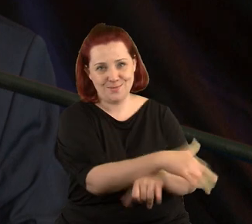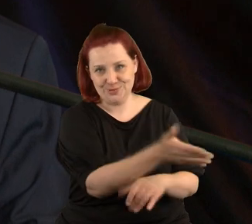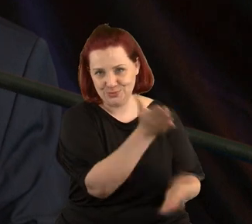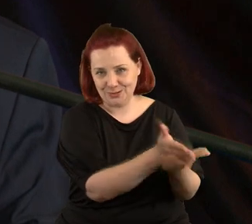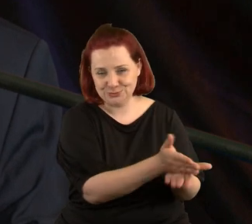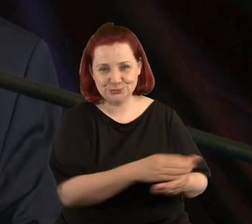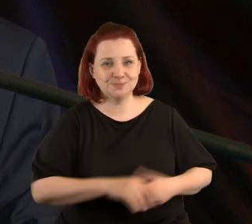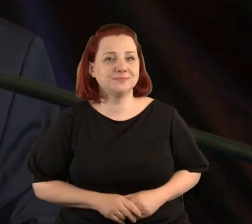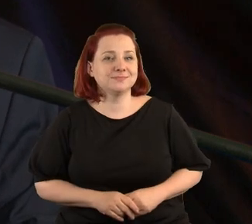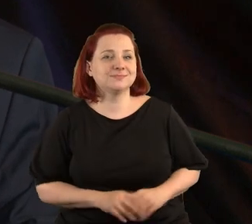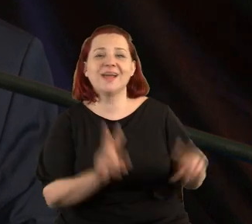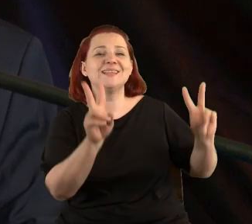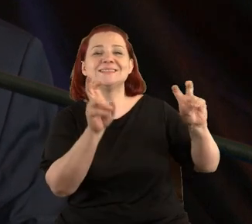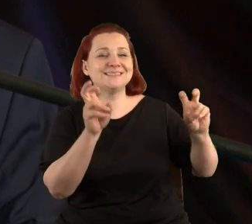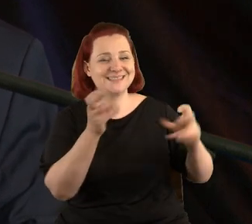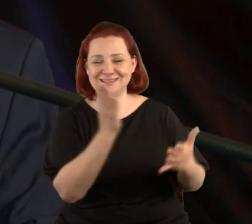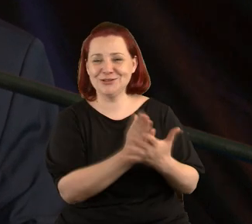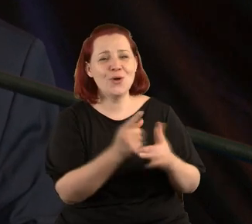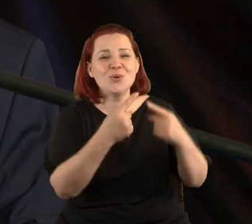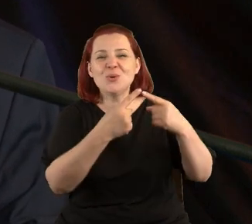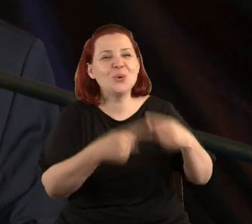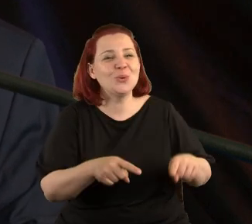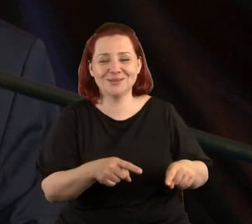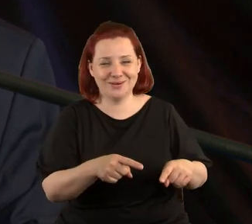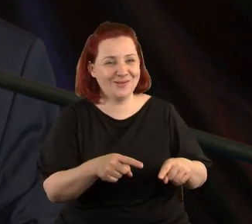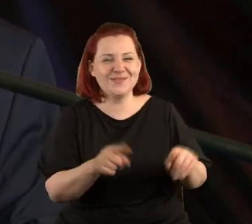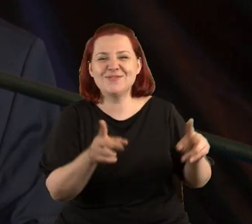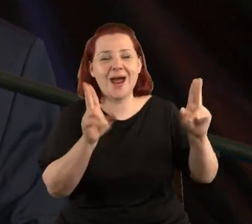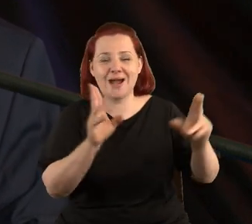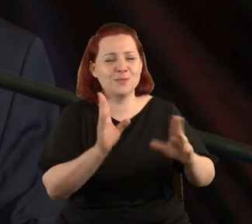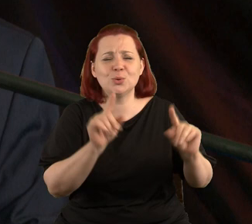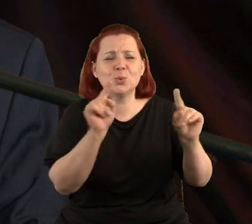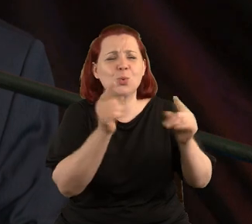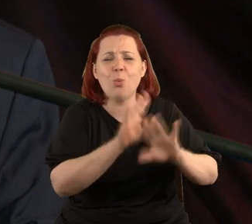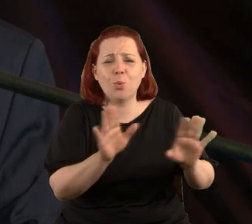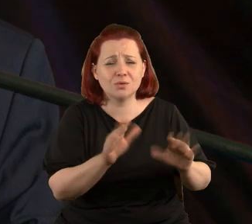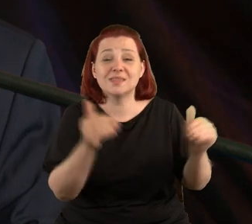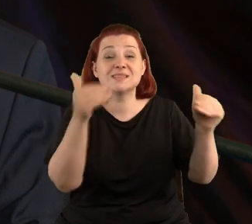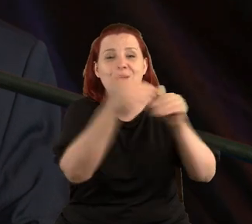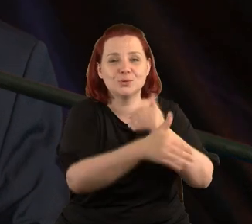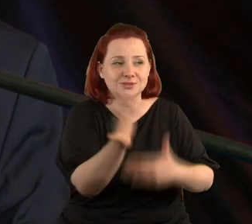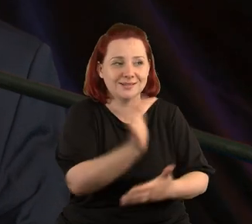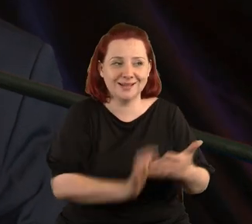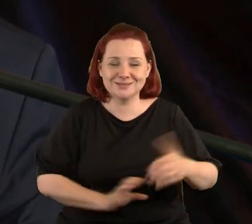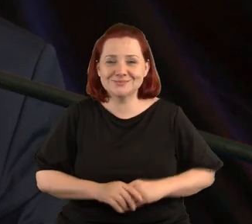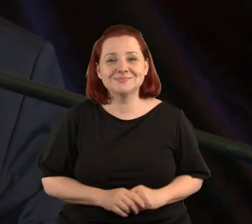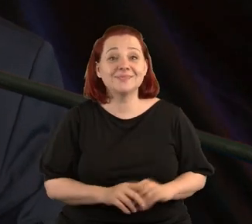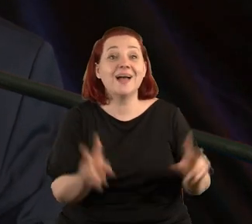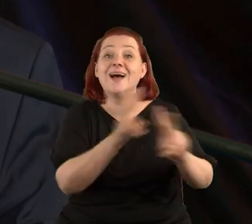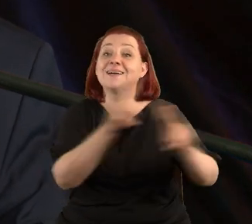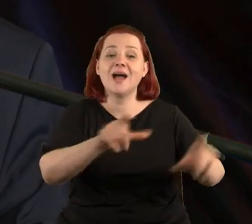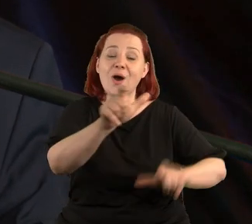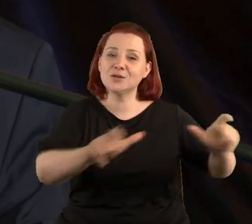I zacytuję tylko krótki fragment, właściwie zakończenie tego tekstu. Każdy